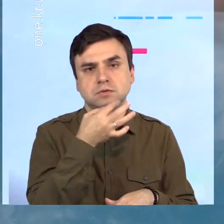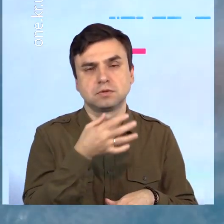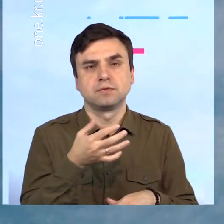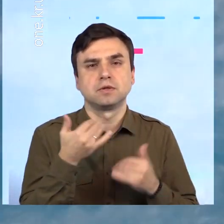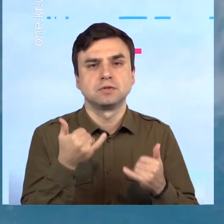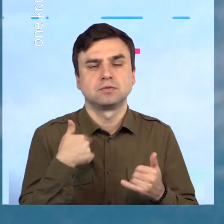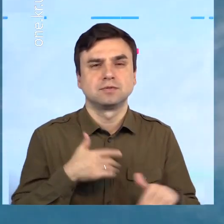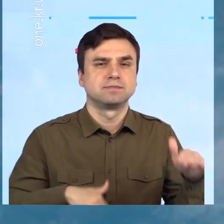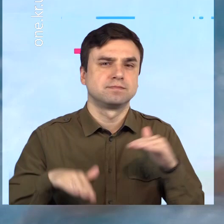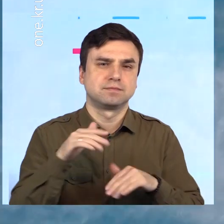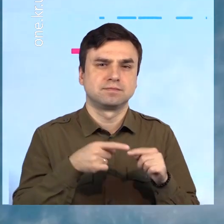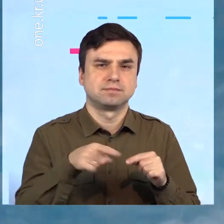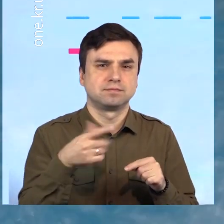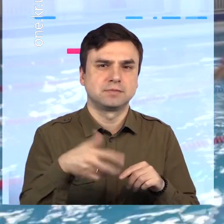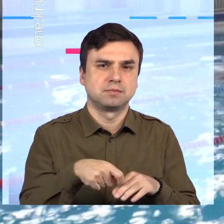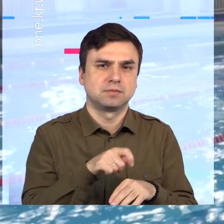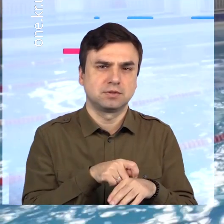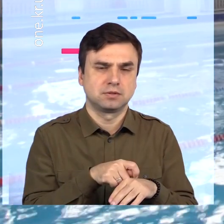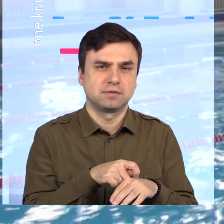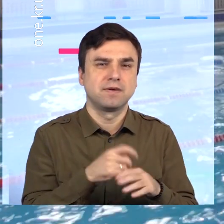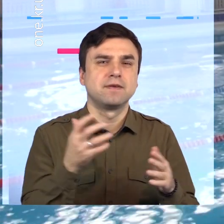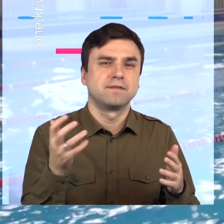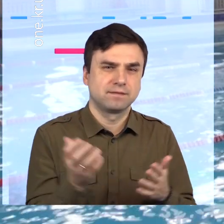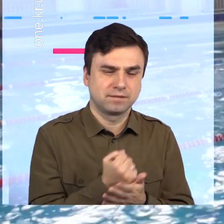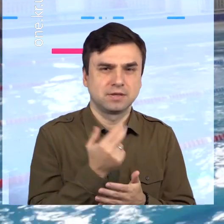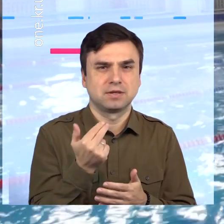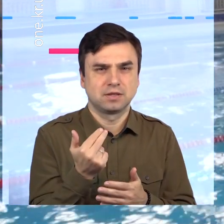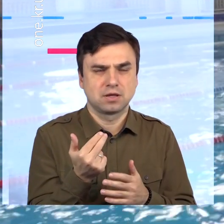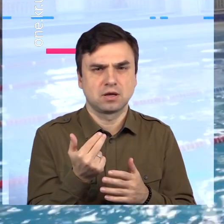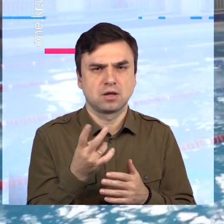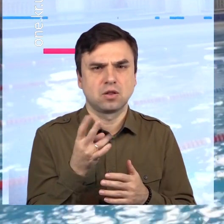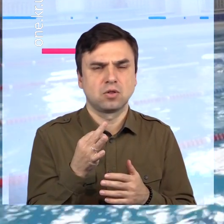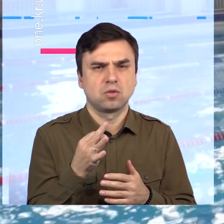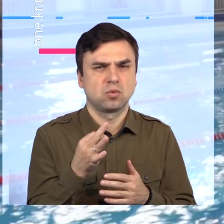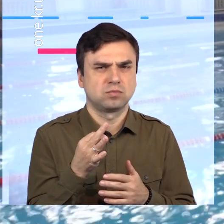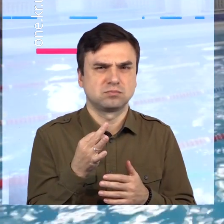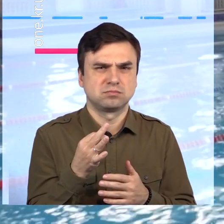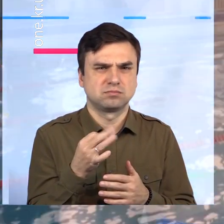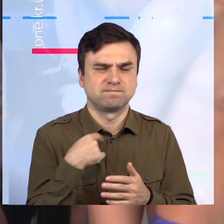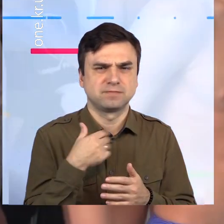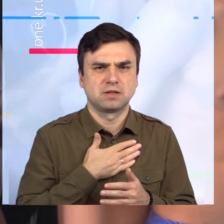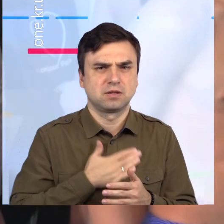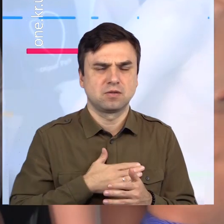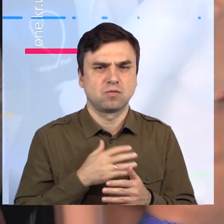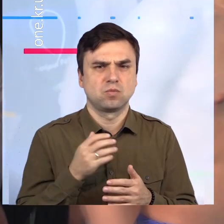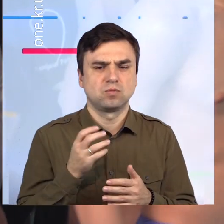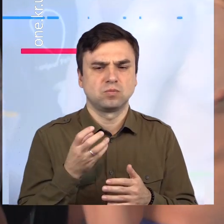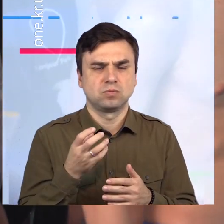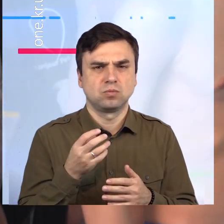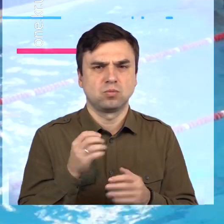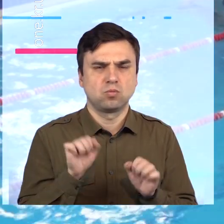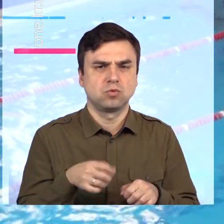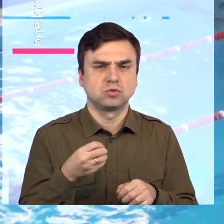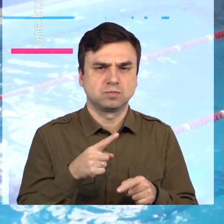-мольний стиль і 50 спин. І то, і то виграв, але результат може краще. Всього на змаганнях у